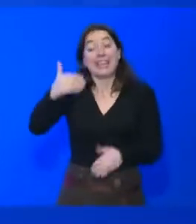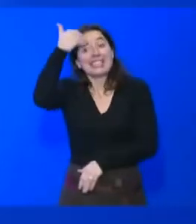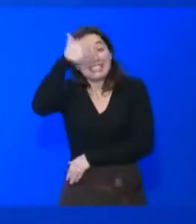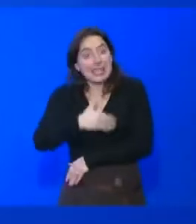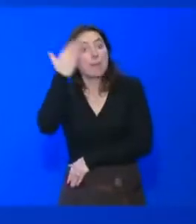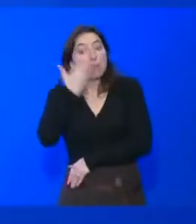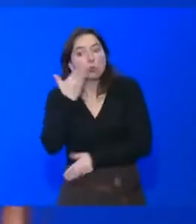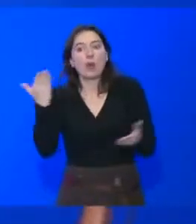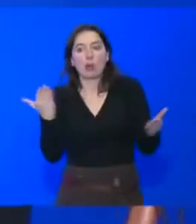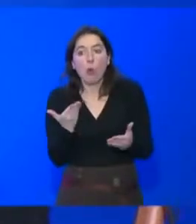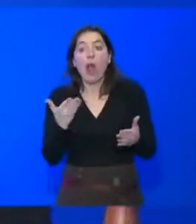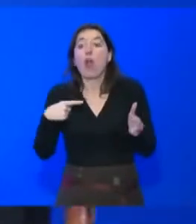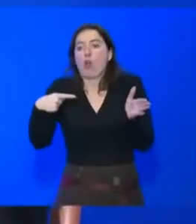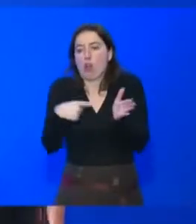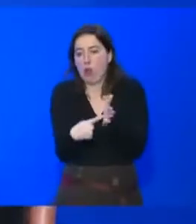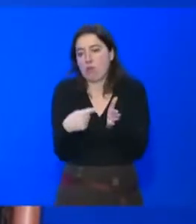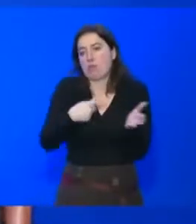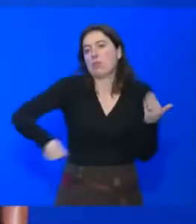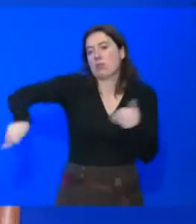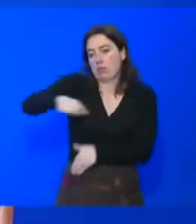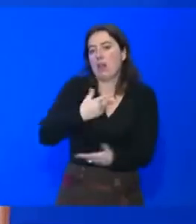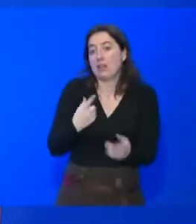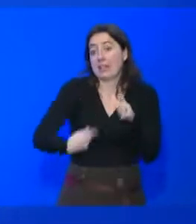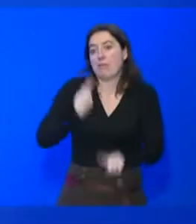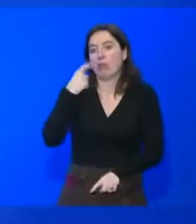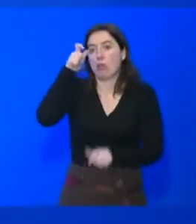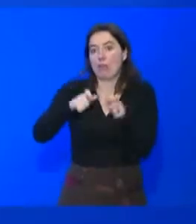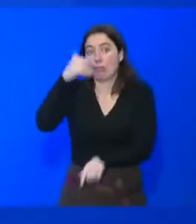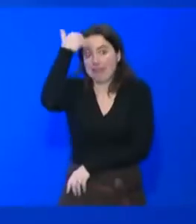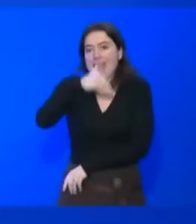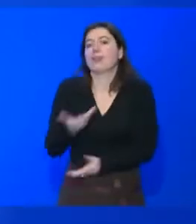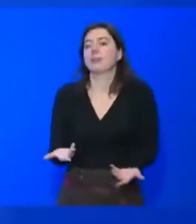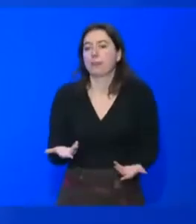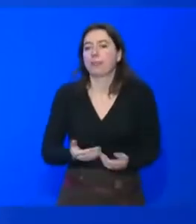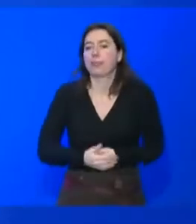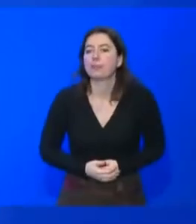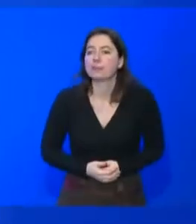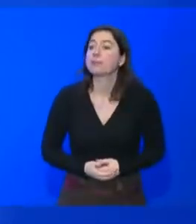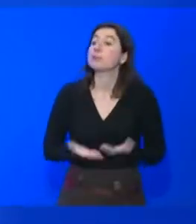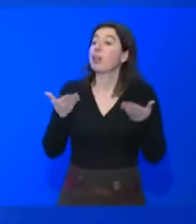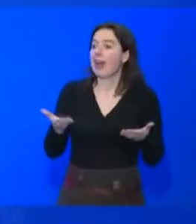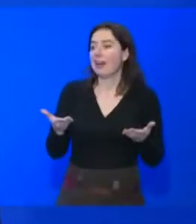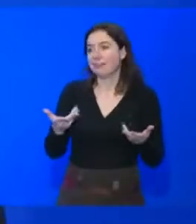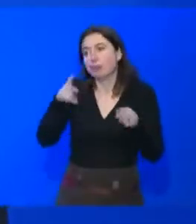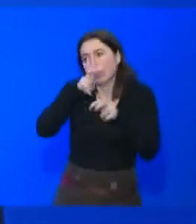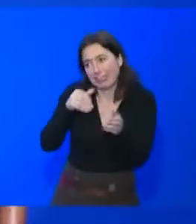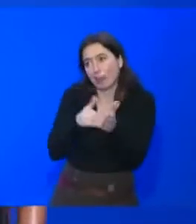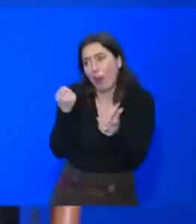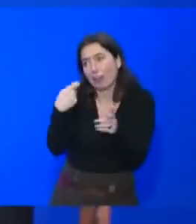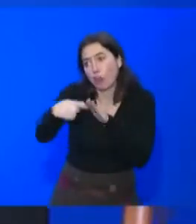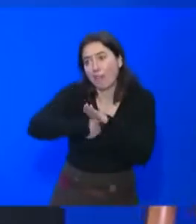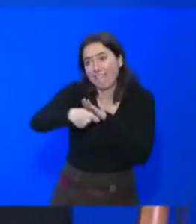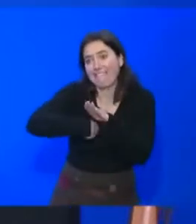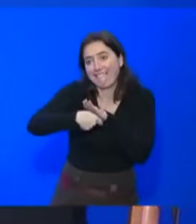terminerai juste en disant que, eh bien, je suis toujours à la recherche de subventions, n'est-ce pas ? Voilà.